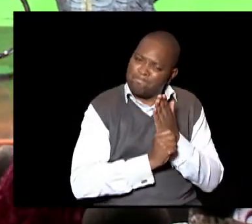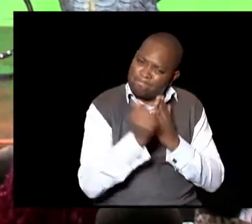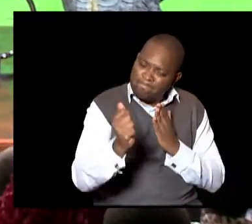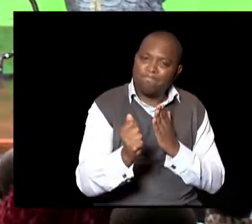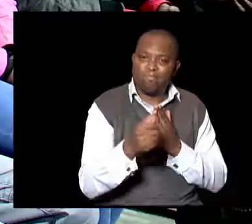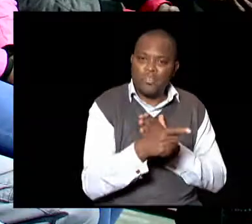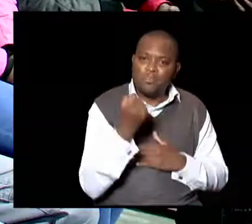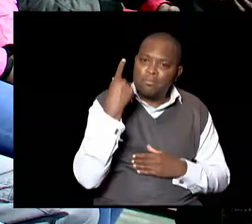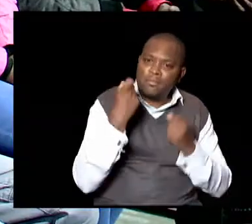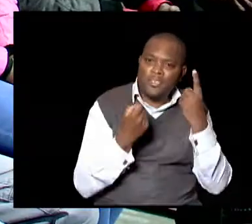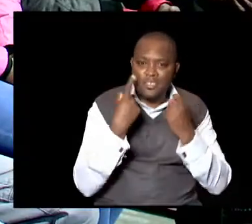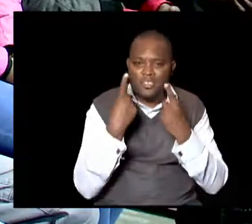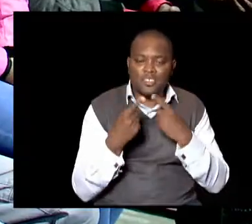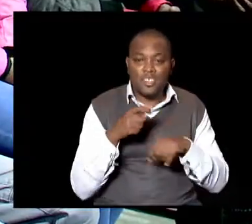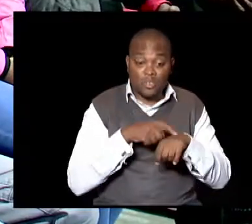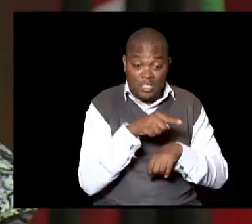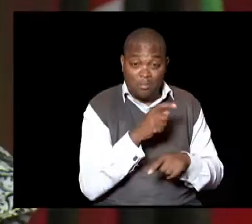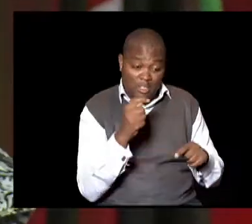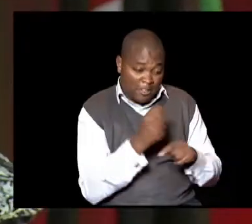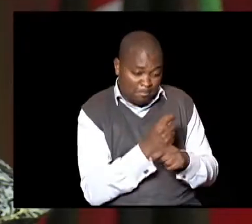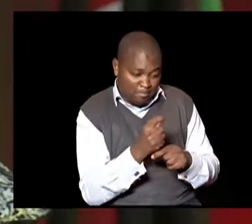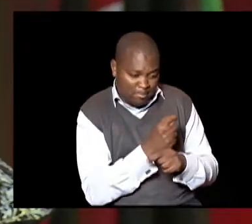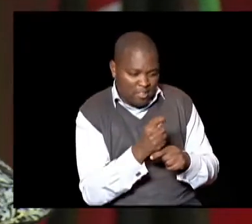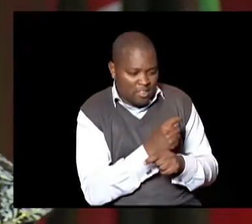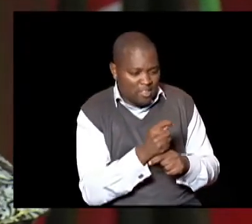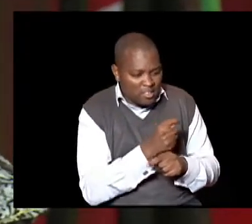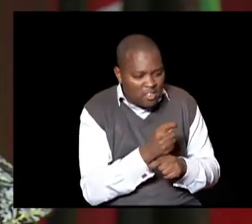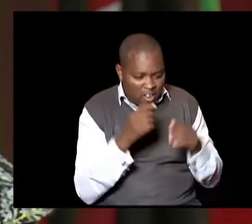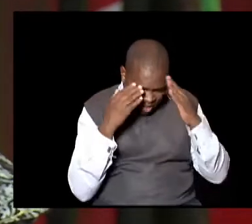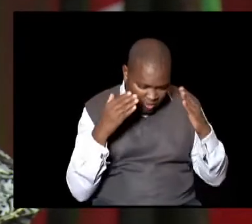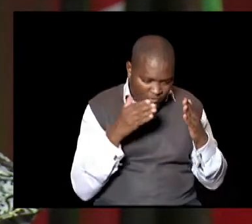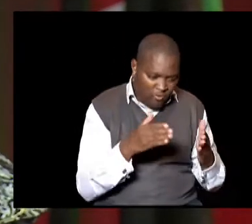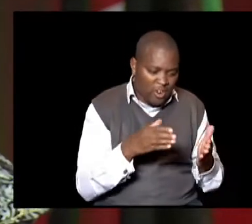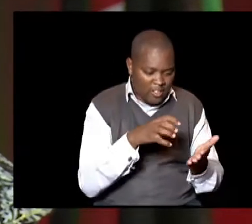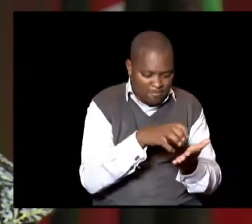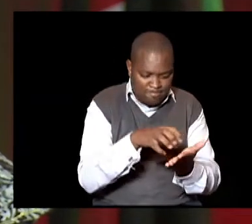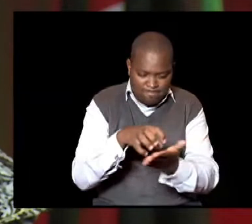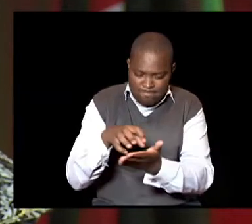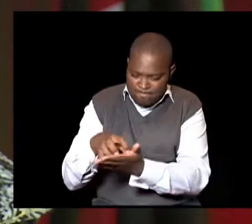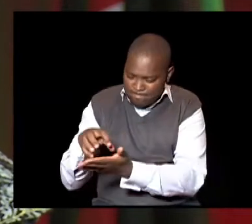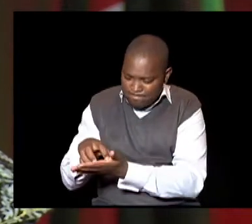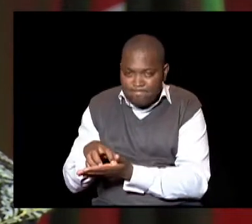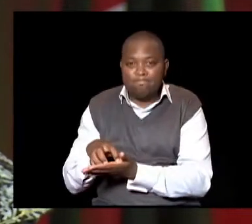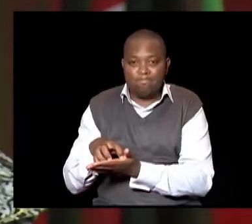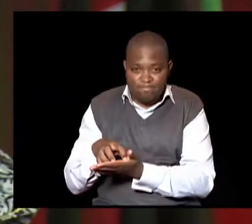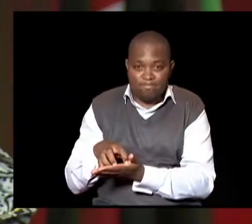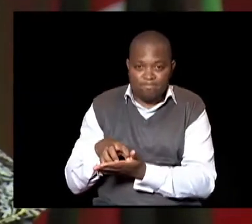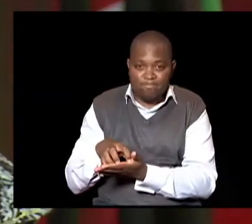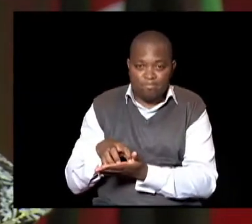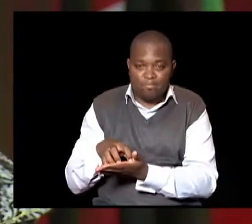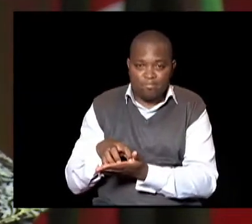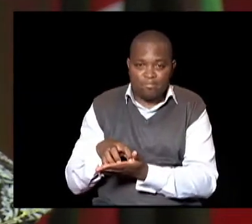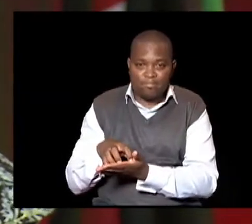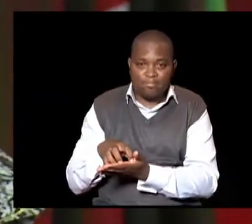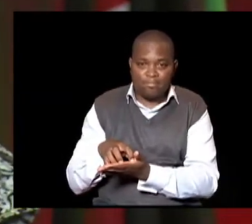wanataka Kuhimiza Tunahimiza Na jiaigine tunafanya ya kutrain Ni simulation Na umetuona kwa TV